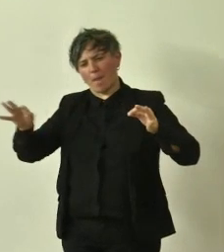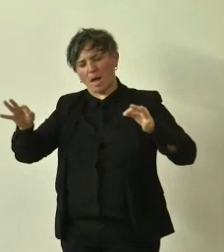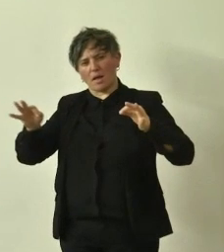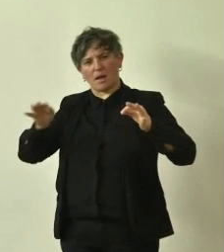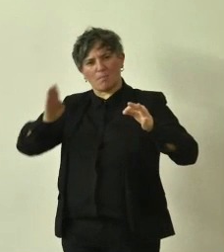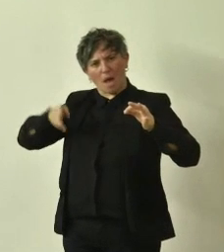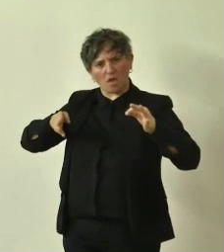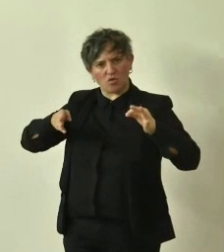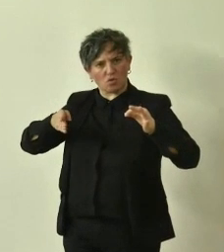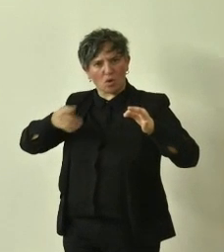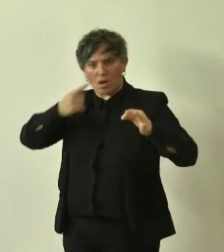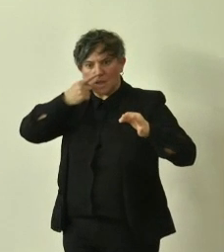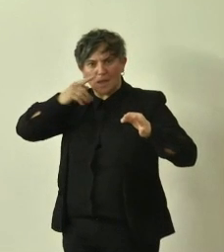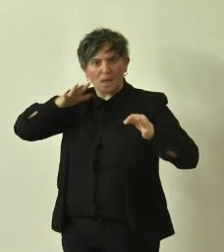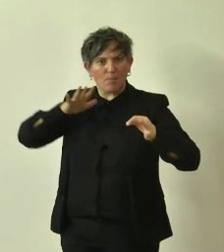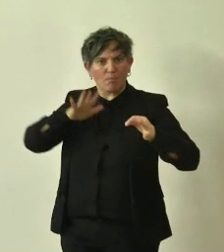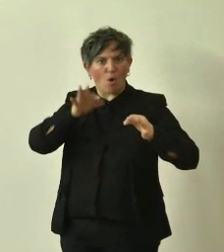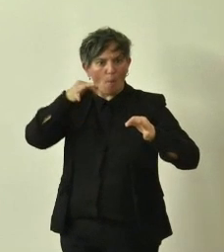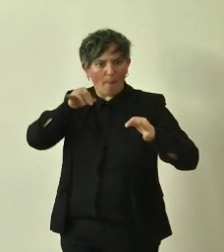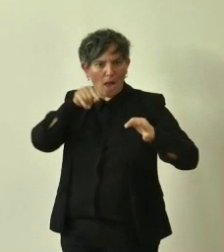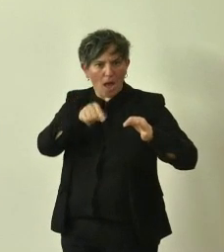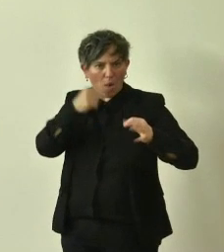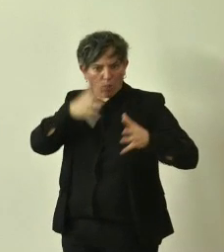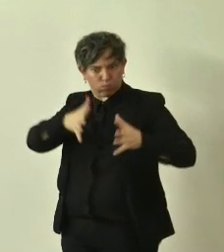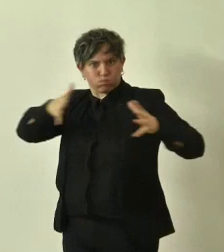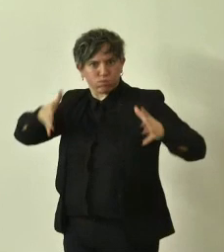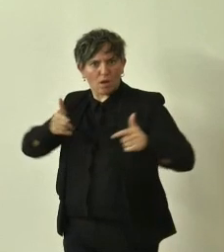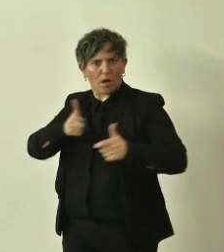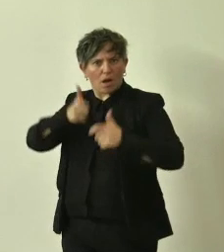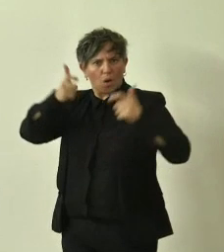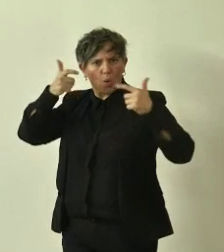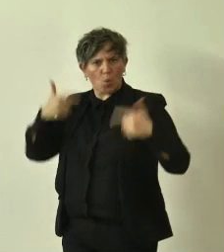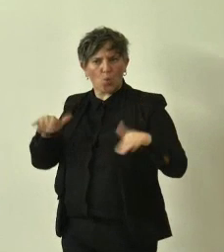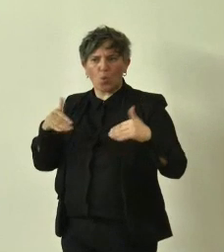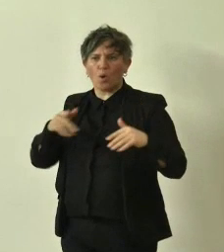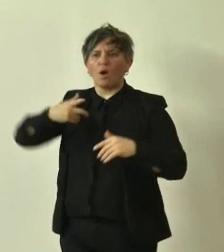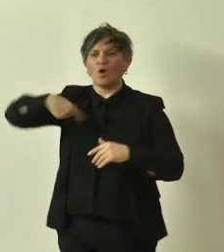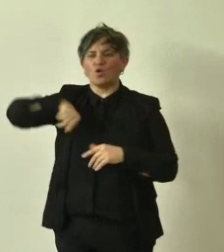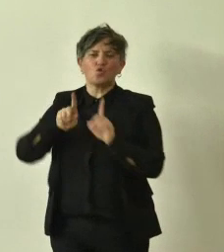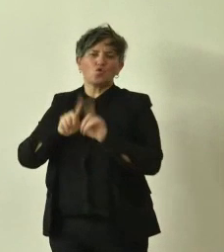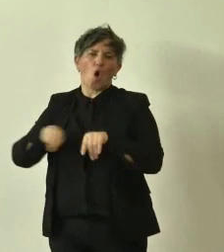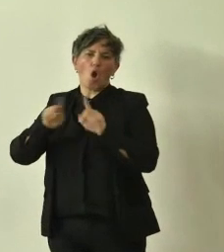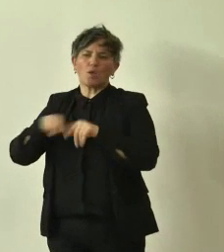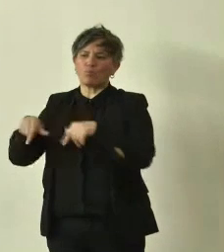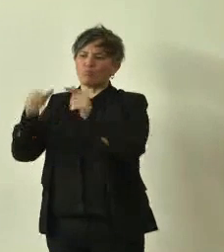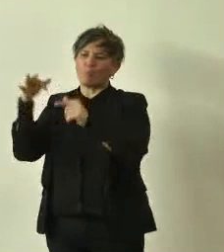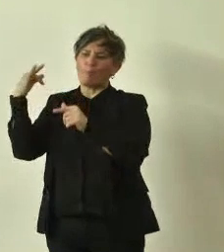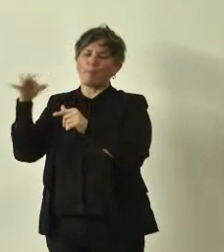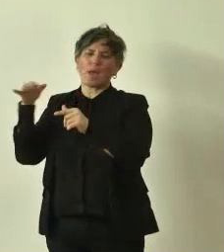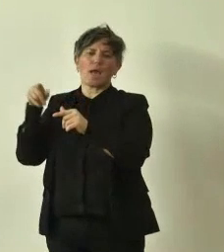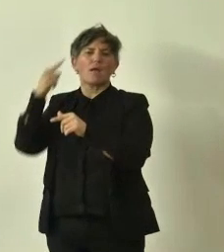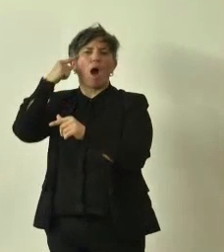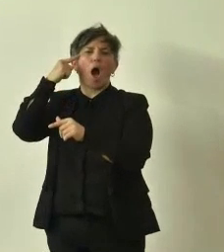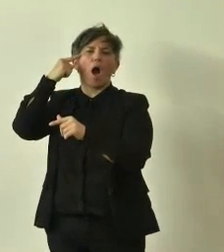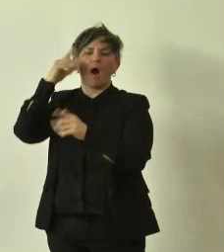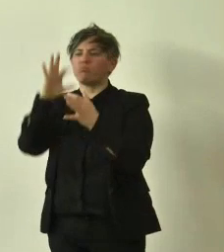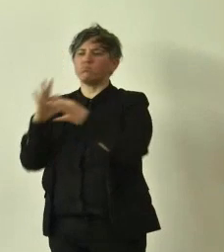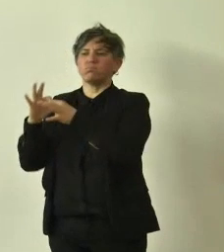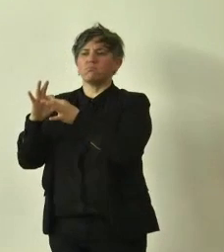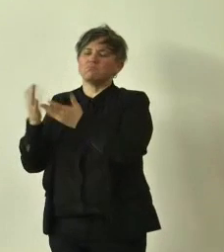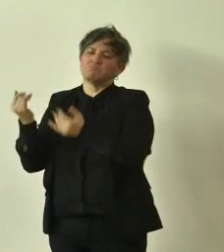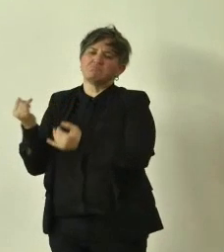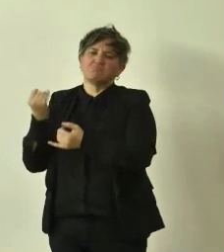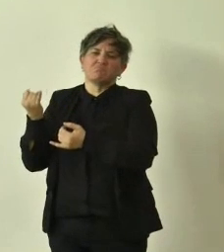dimensioni enormi noi siamo abituati se pensiamo appunto a specie frutticole pensiamo ai peri siamo abituati alle